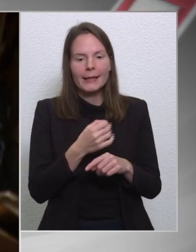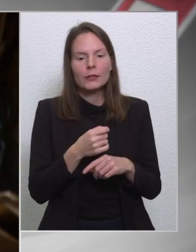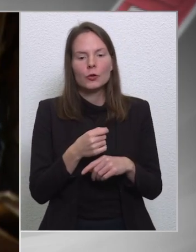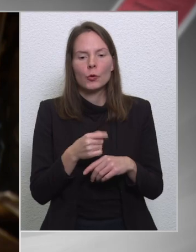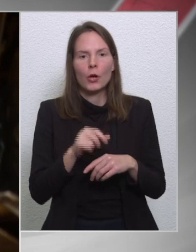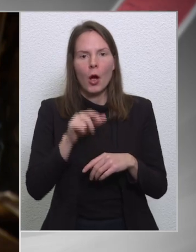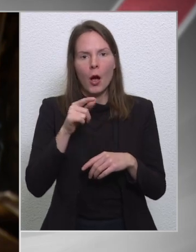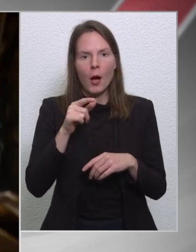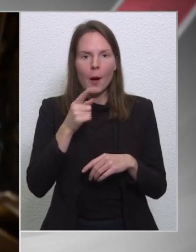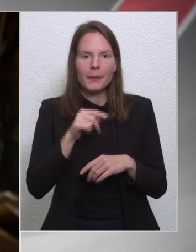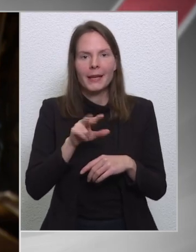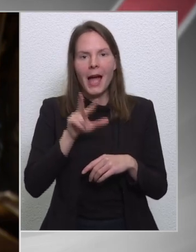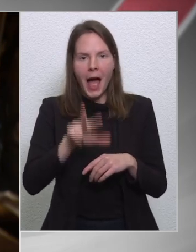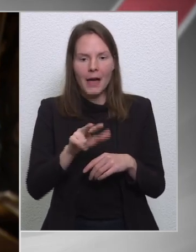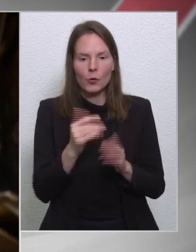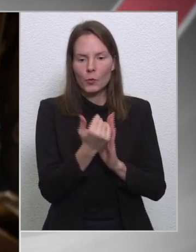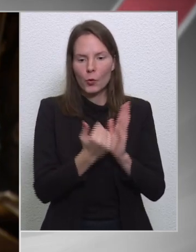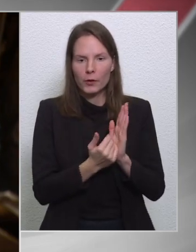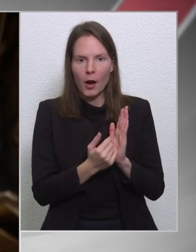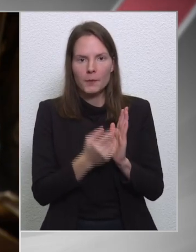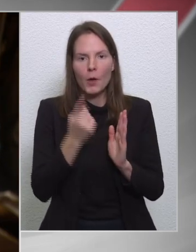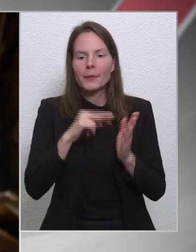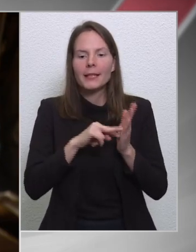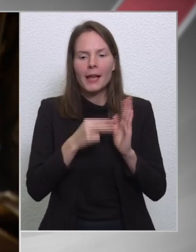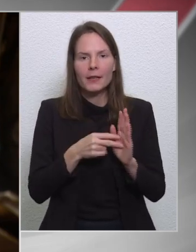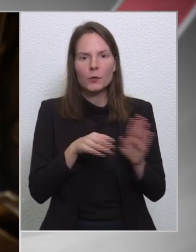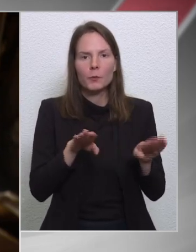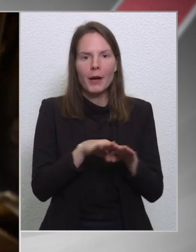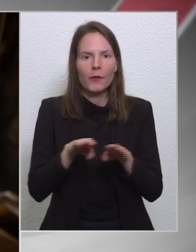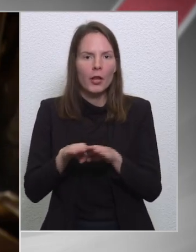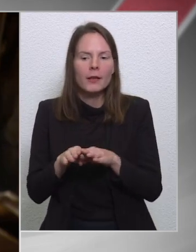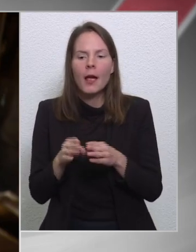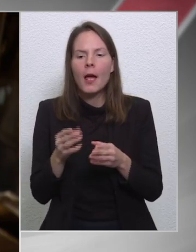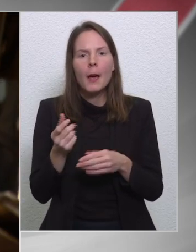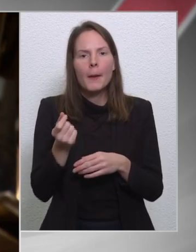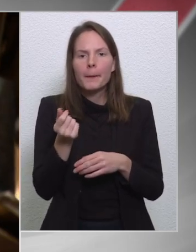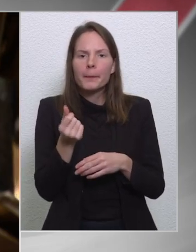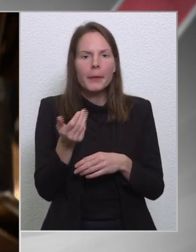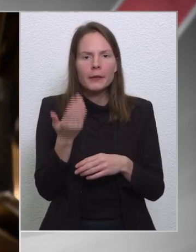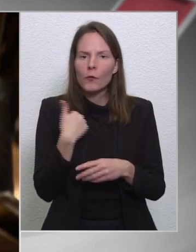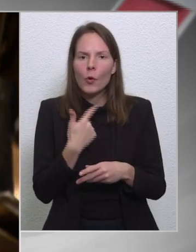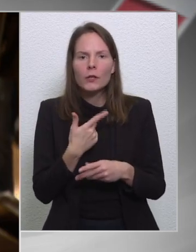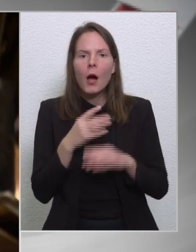tervezett programon belül mennyi pénz menne a pedagógusbérekre?